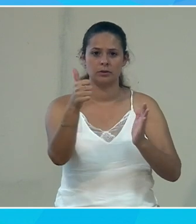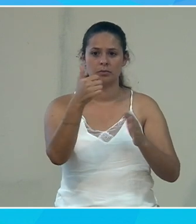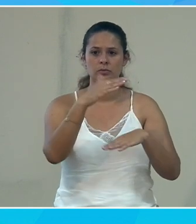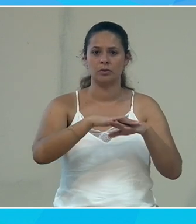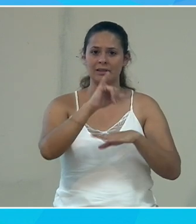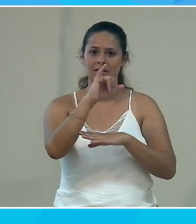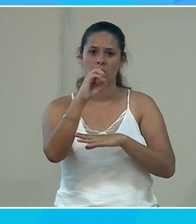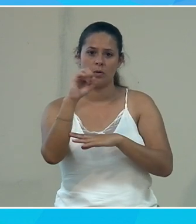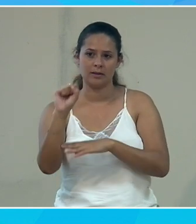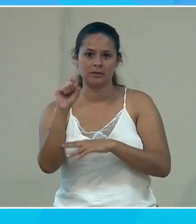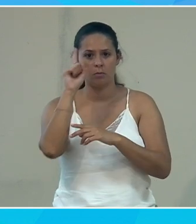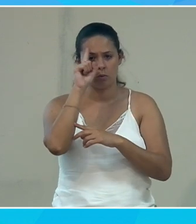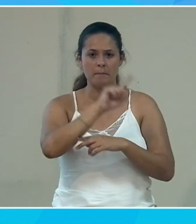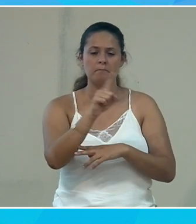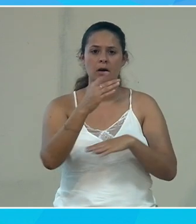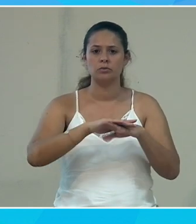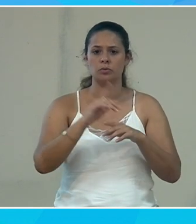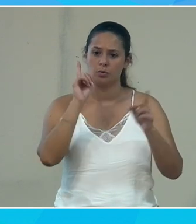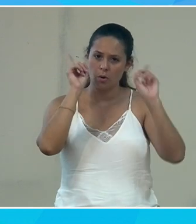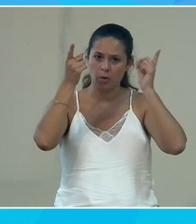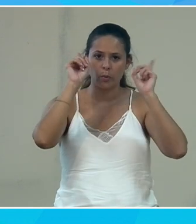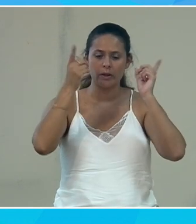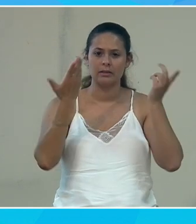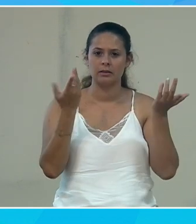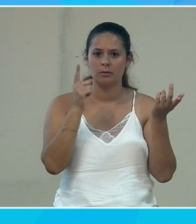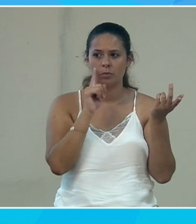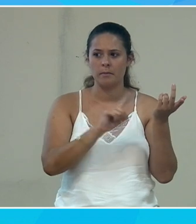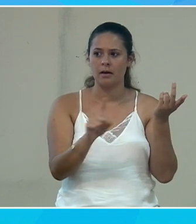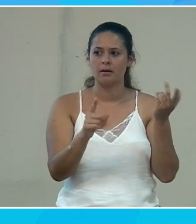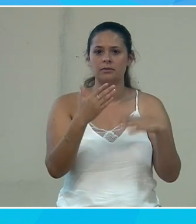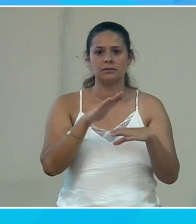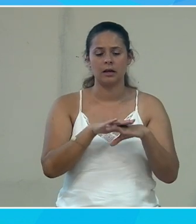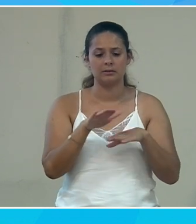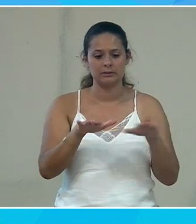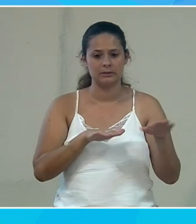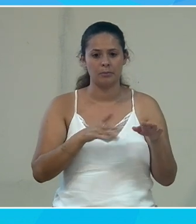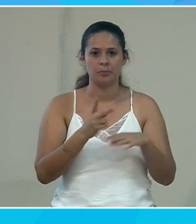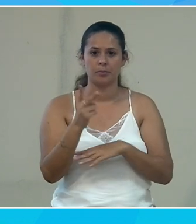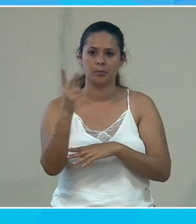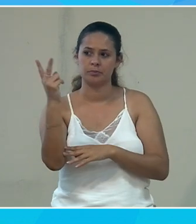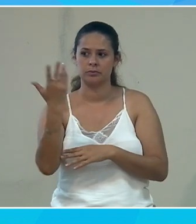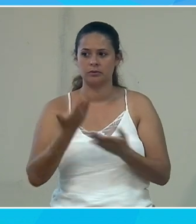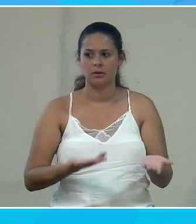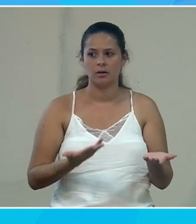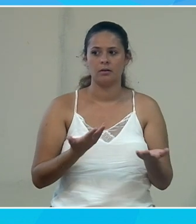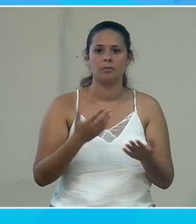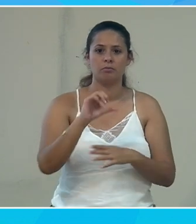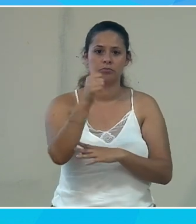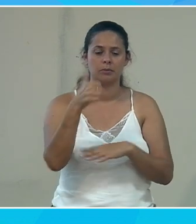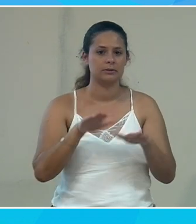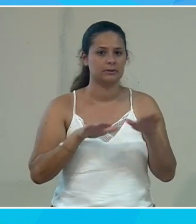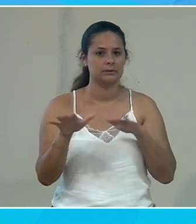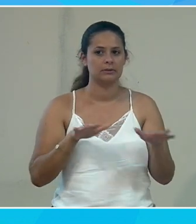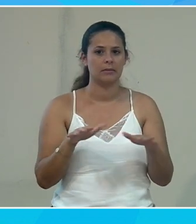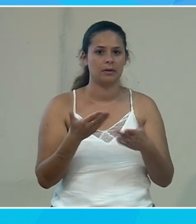iOS et non pas sur Android en tout cas en sachant que c'est un système qui est de plus en plus le premier système